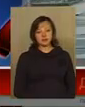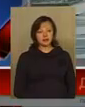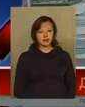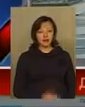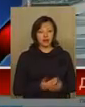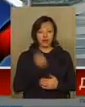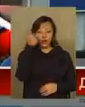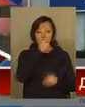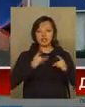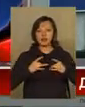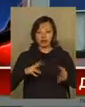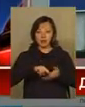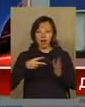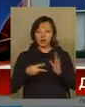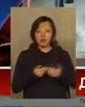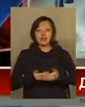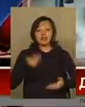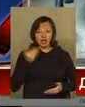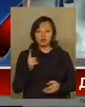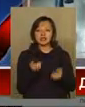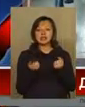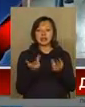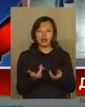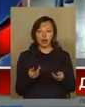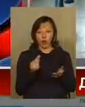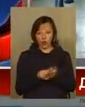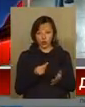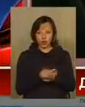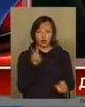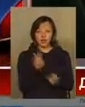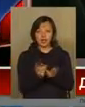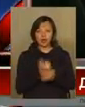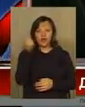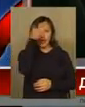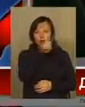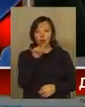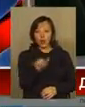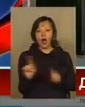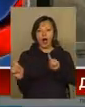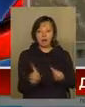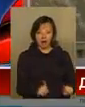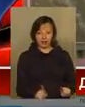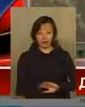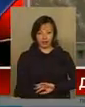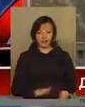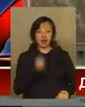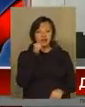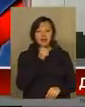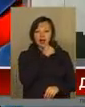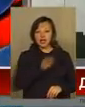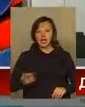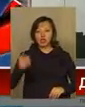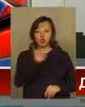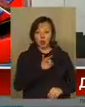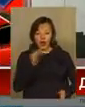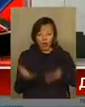Новорічне святкування сплануєте завчасно, або скільки коштує подолянам зустріти Новий рік у Харпатах. Загадки історії, про